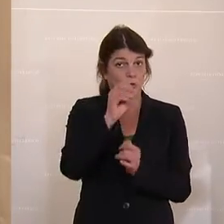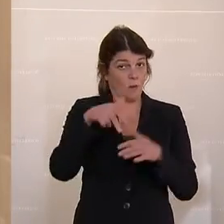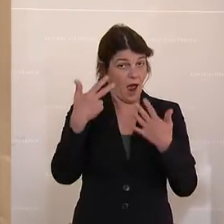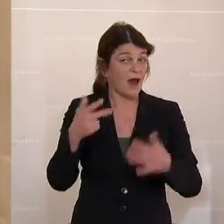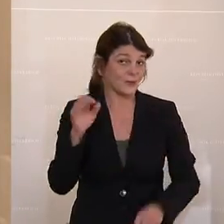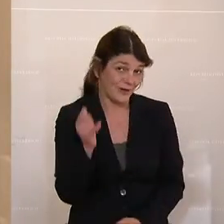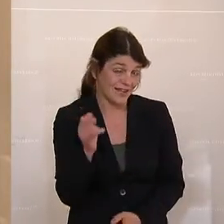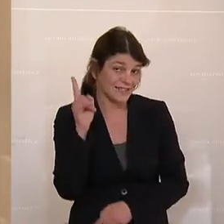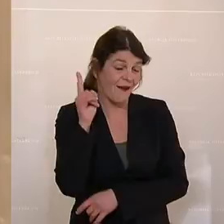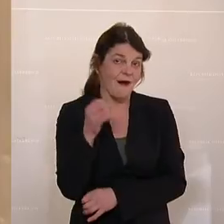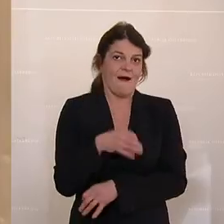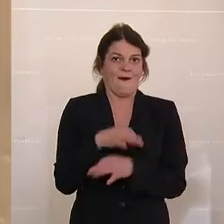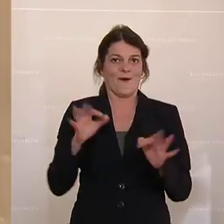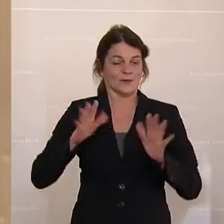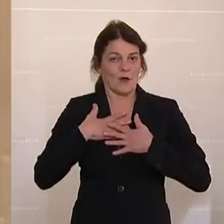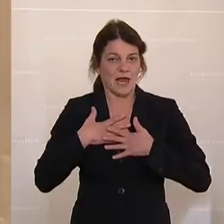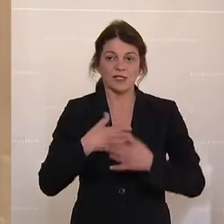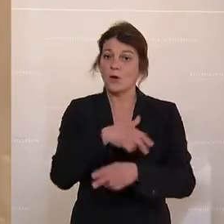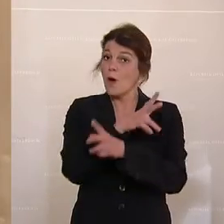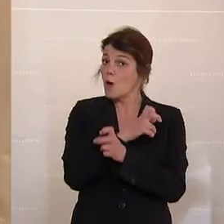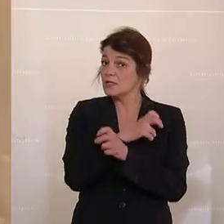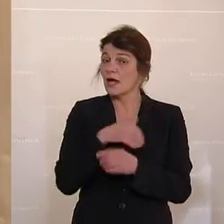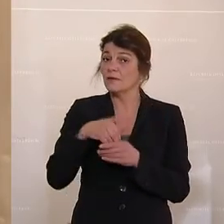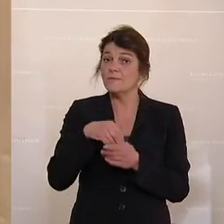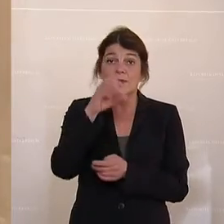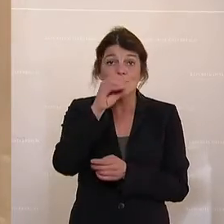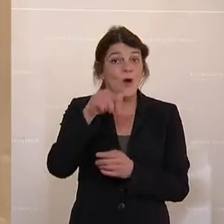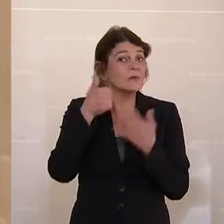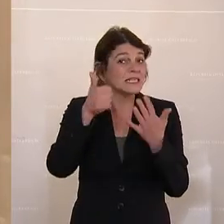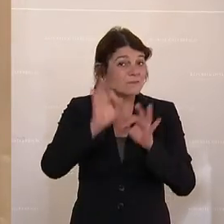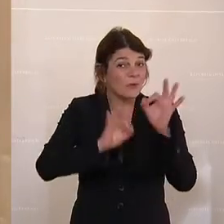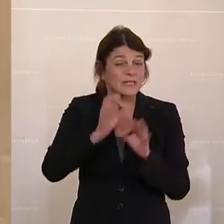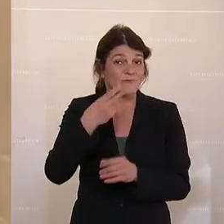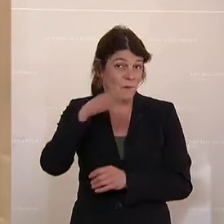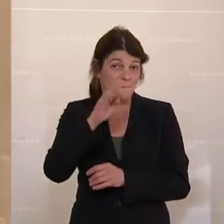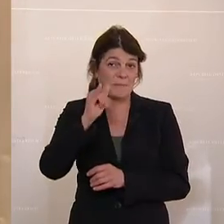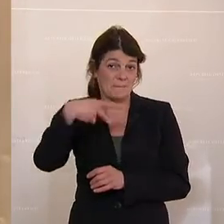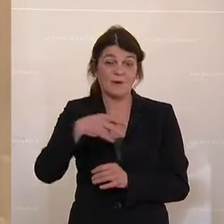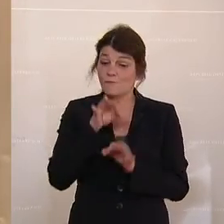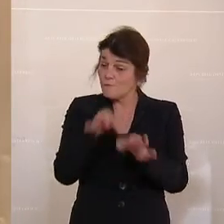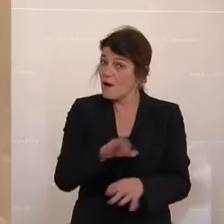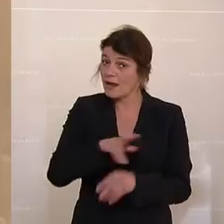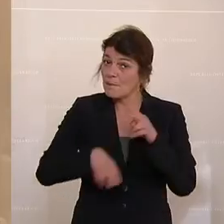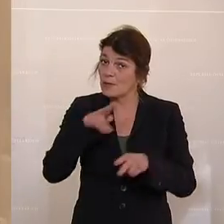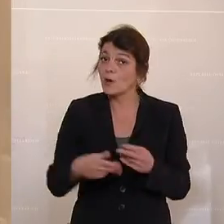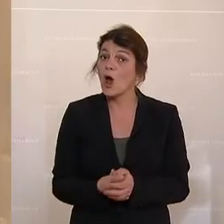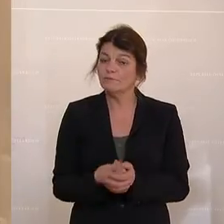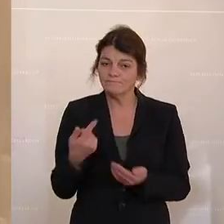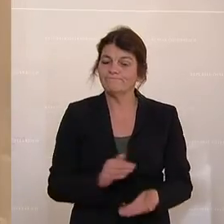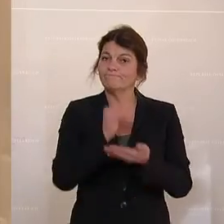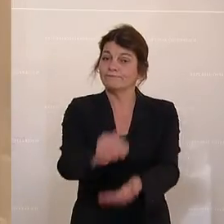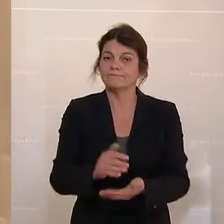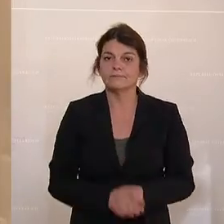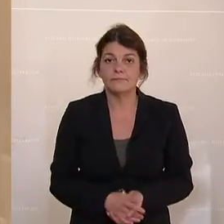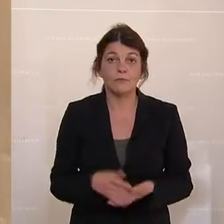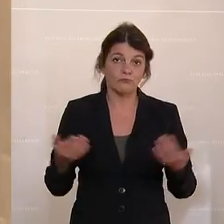große Überraschung, Österreich hat 0,6 Prozent des BIP für die Kinderbetreuung ausgegeben.